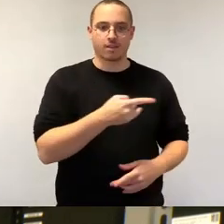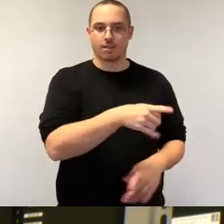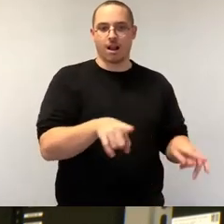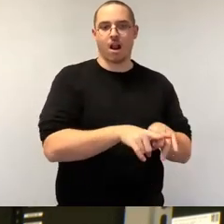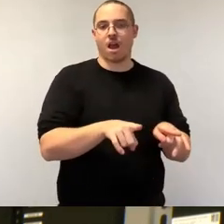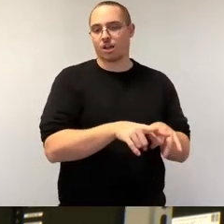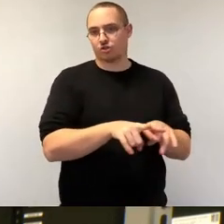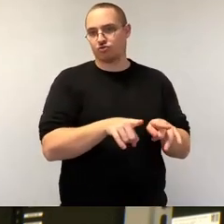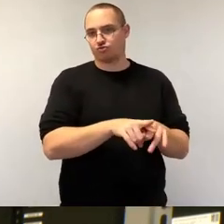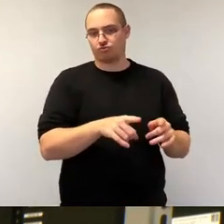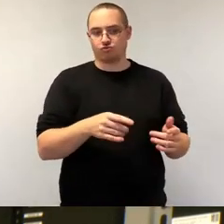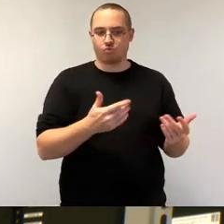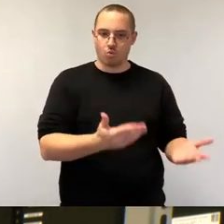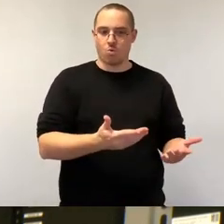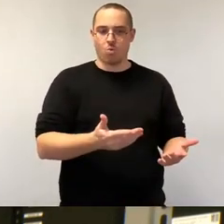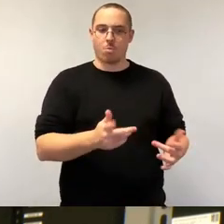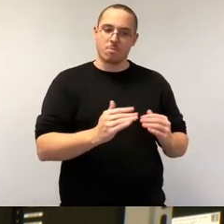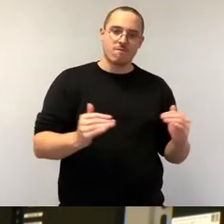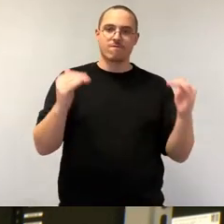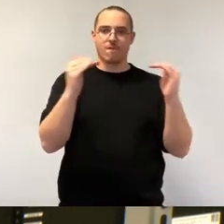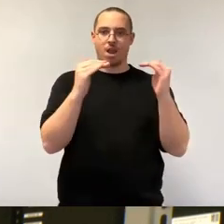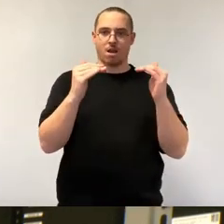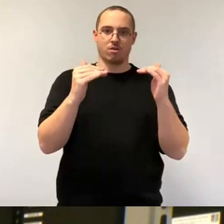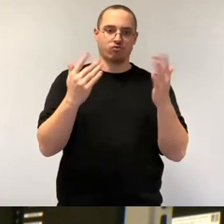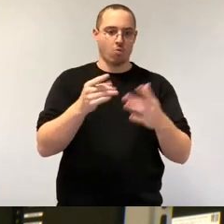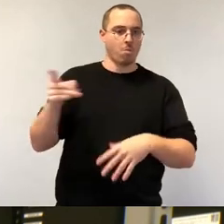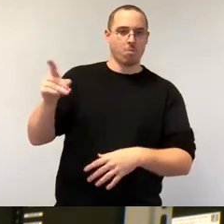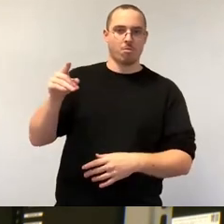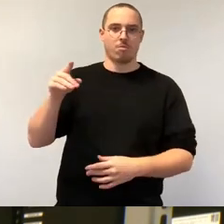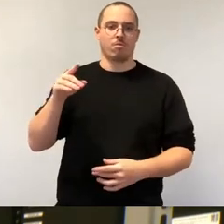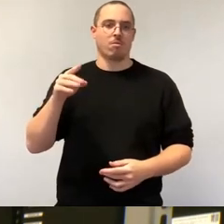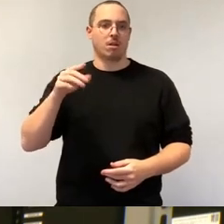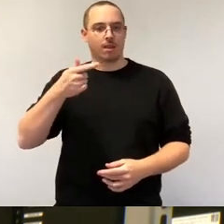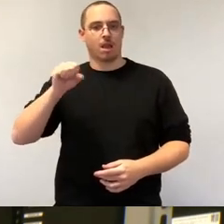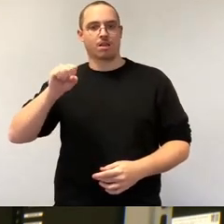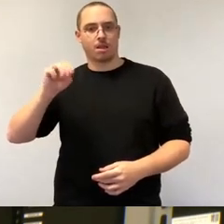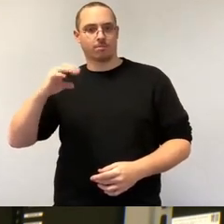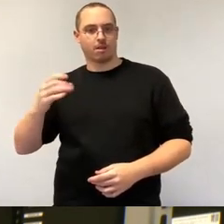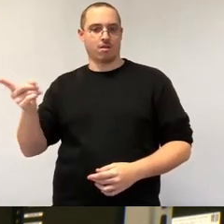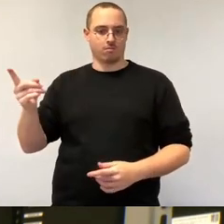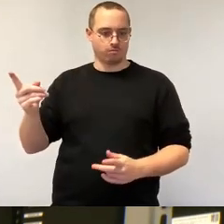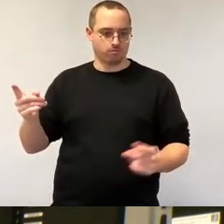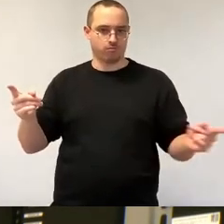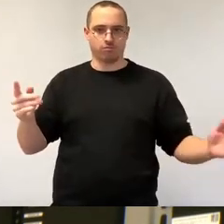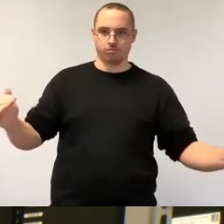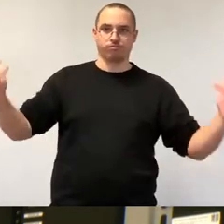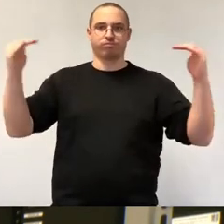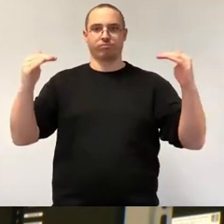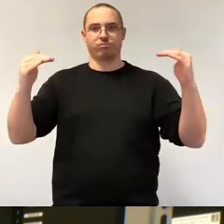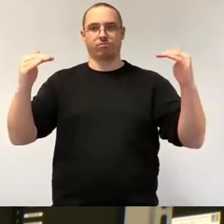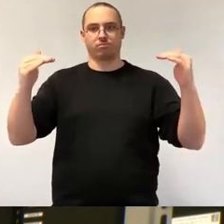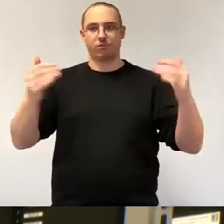im Dresdner Norden zuteilwerden lassen. Und sie brauchen insbesondere Gewerbeflächen. Sie brauchen Zugriff auf